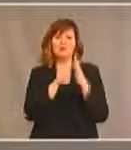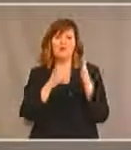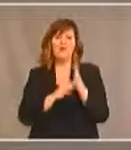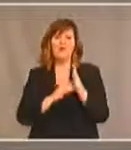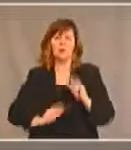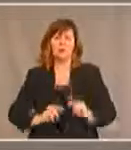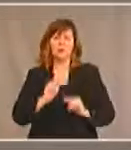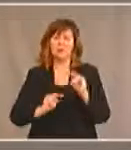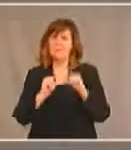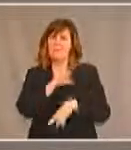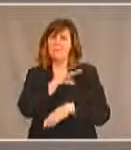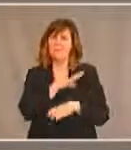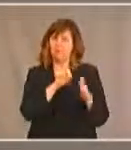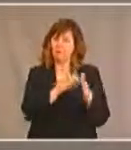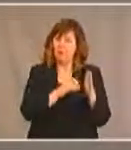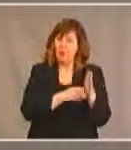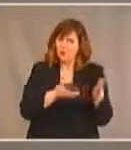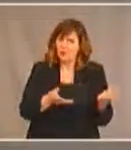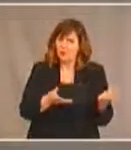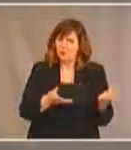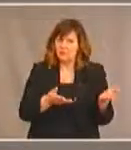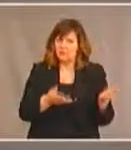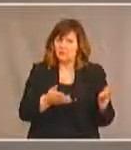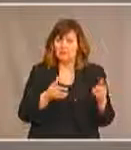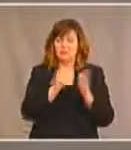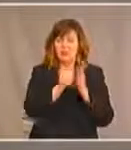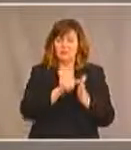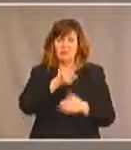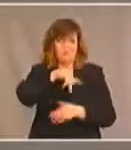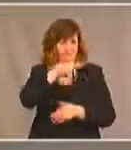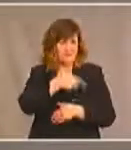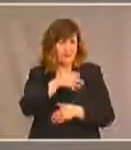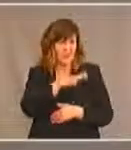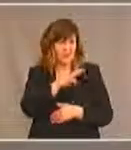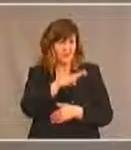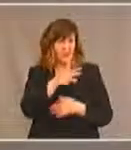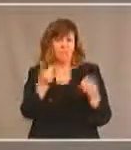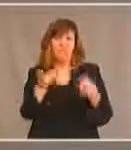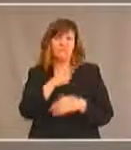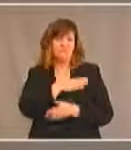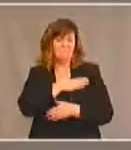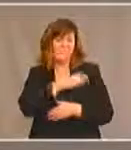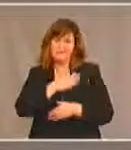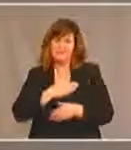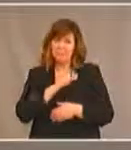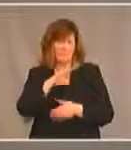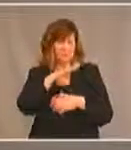et même des lois provinciales des décrets municipaux qui